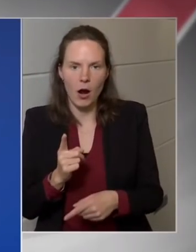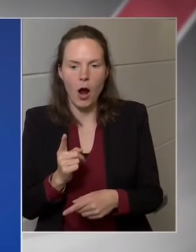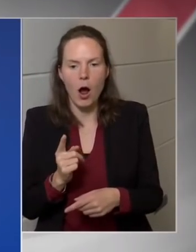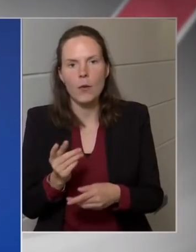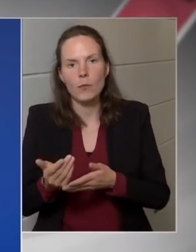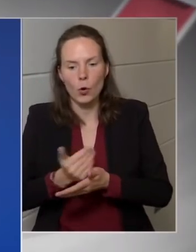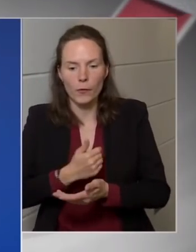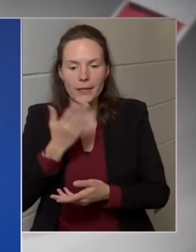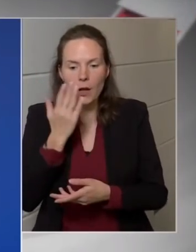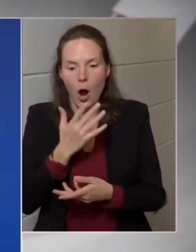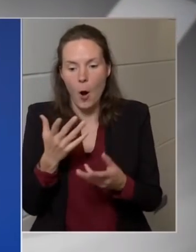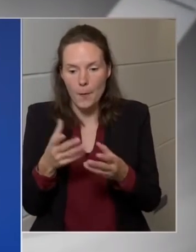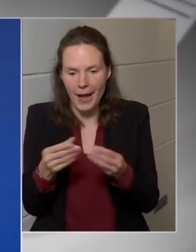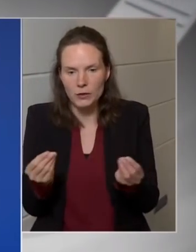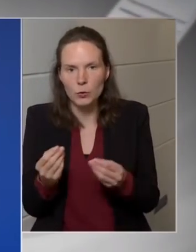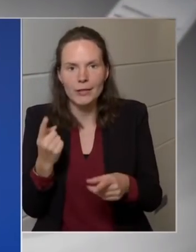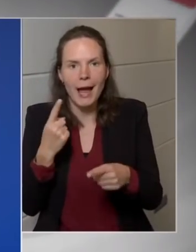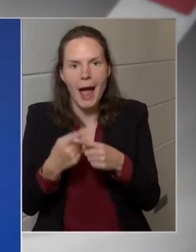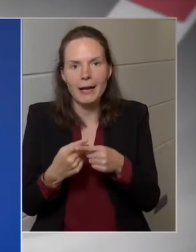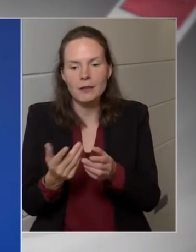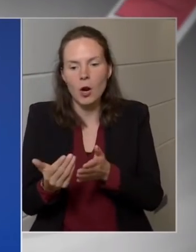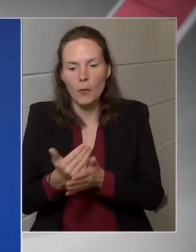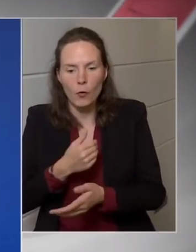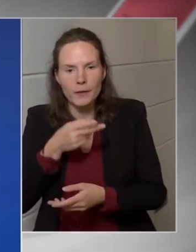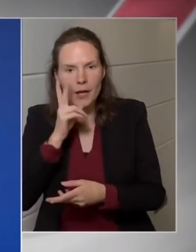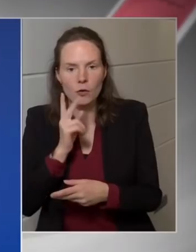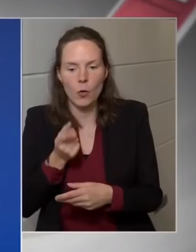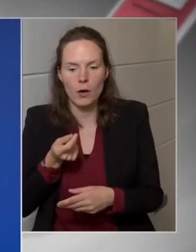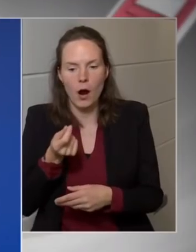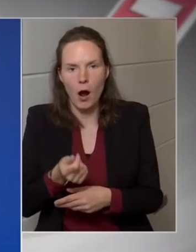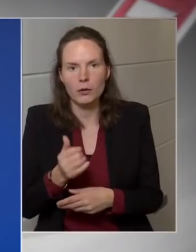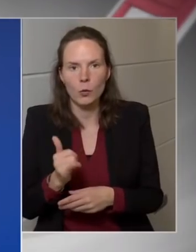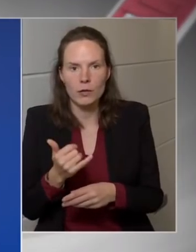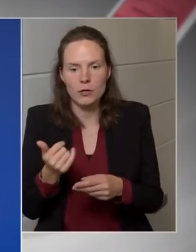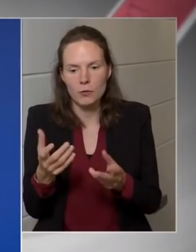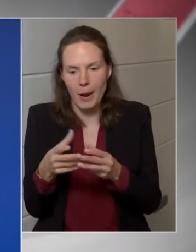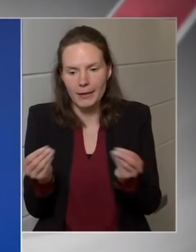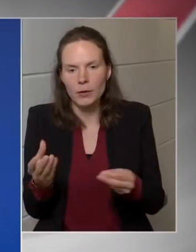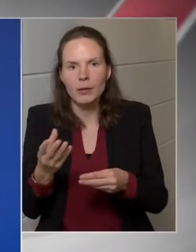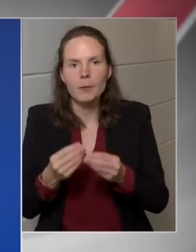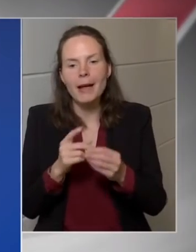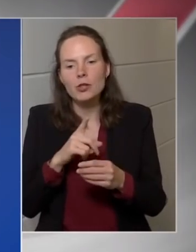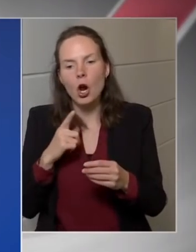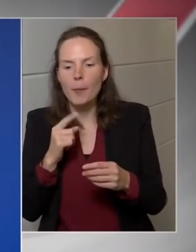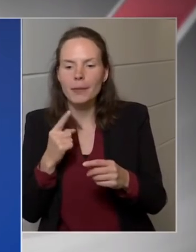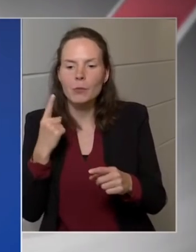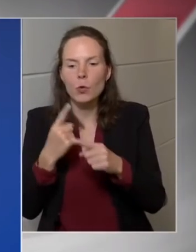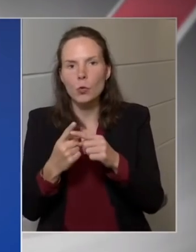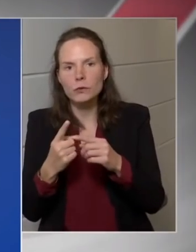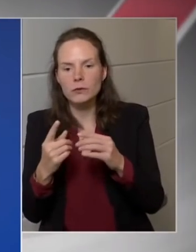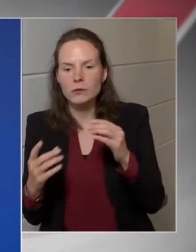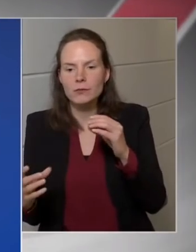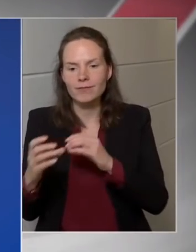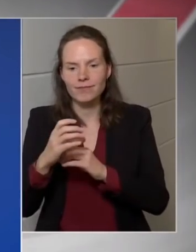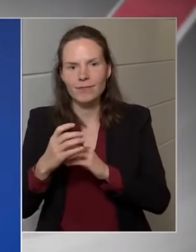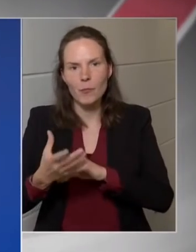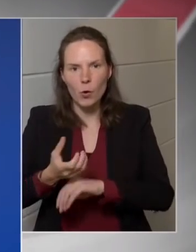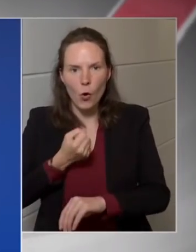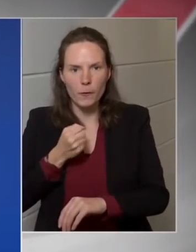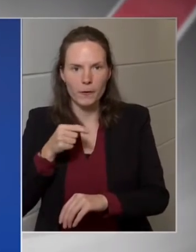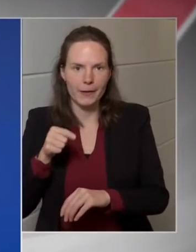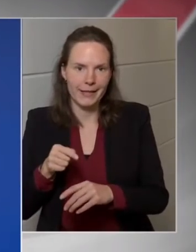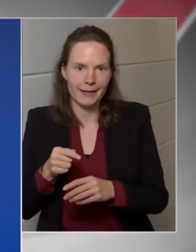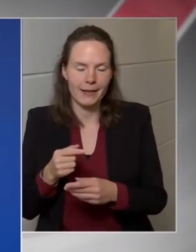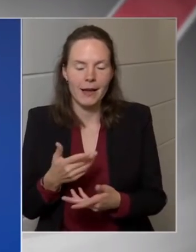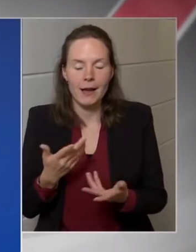akkor megszűnik maga az adó is, hiszen magára erre az extra profitra van kivetve. Innentől kezdve az a válaszom,